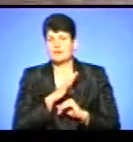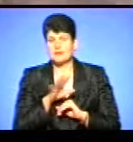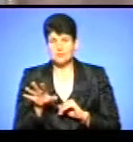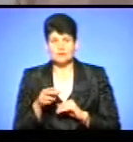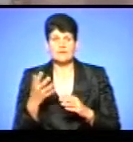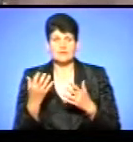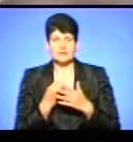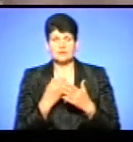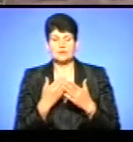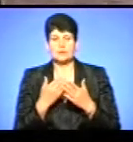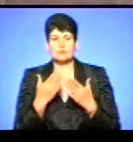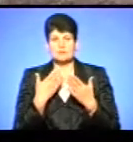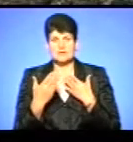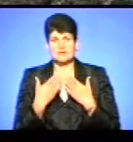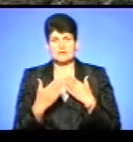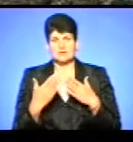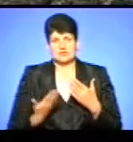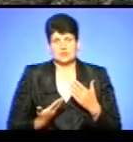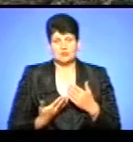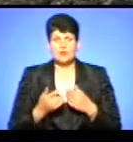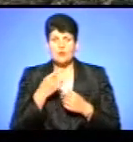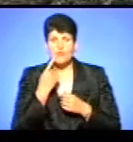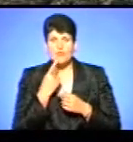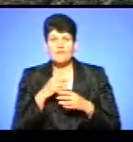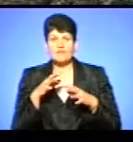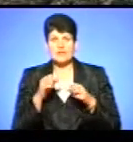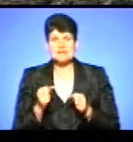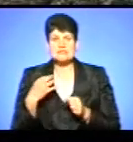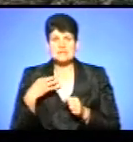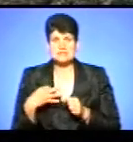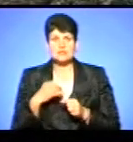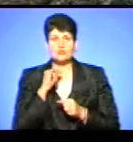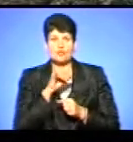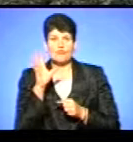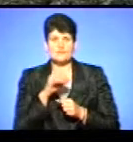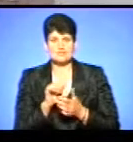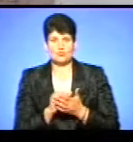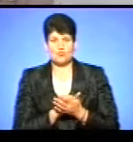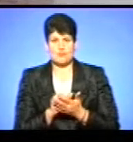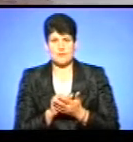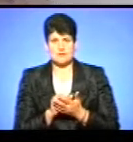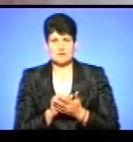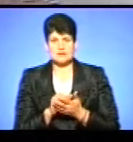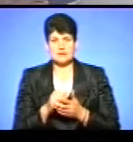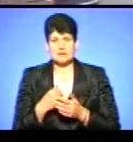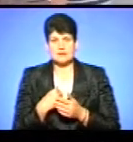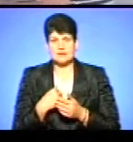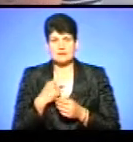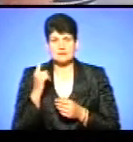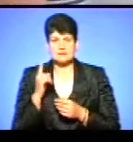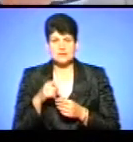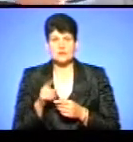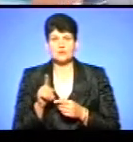поспілкуватися із мешканкою одного із них. Жінка каже, власник – син. У нього всі документи. Я знаю, що договор